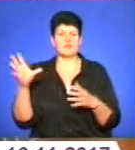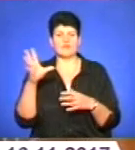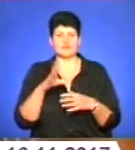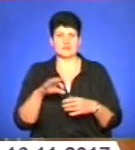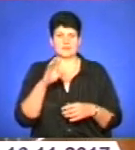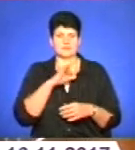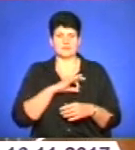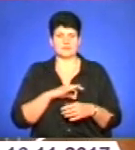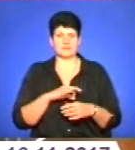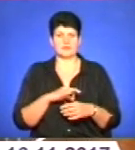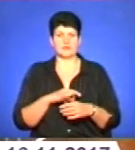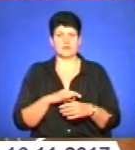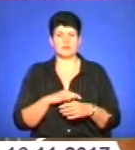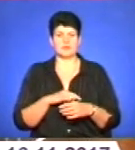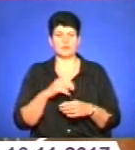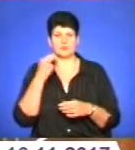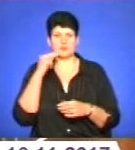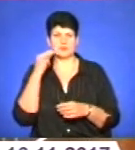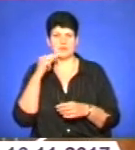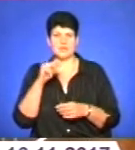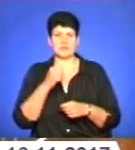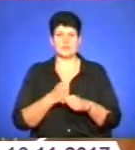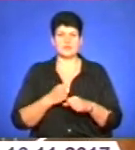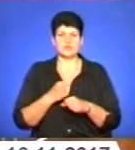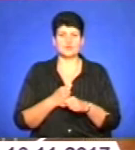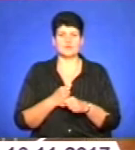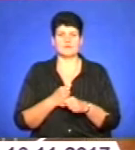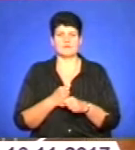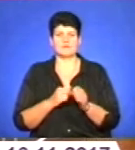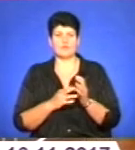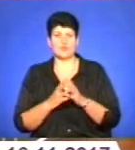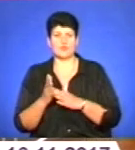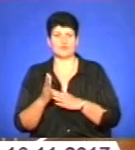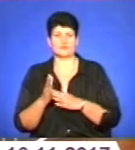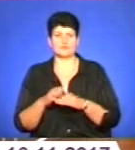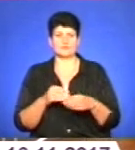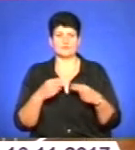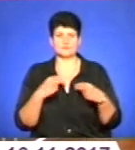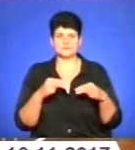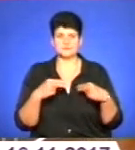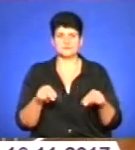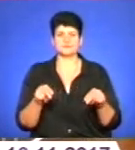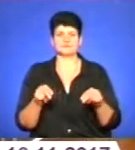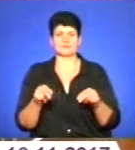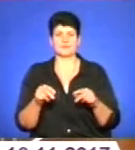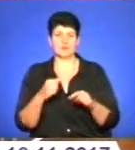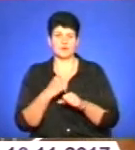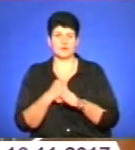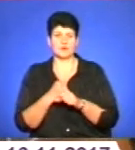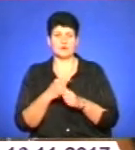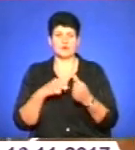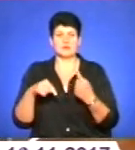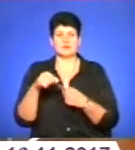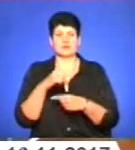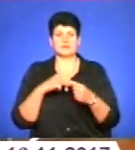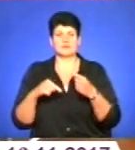досконалюємо, працюємо, виробляємо, вирощуємо, реалізуємо і так творимо аграрне